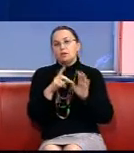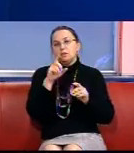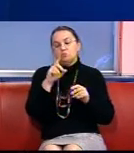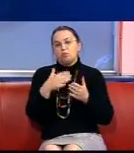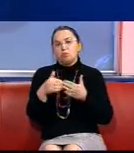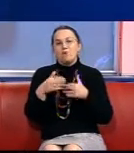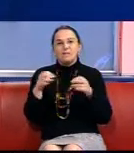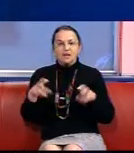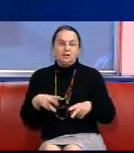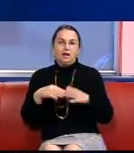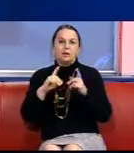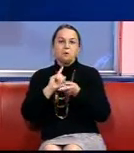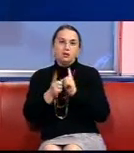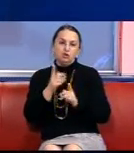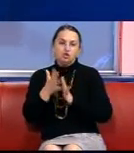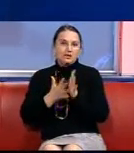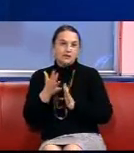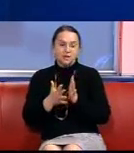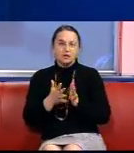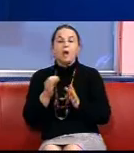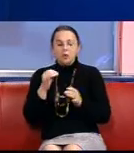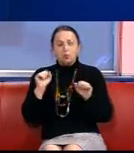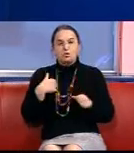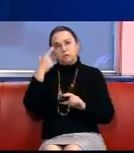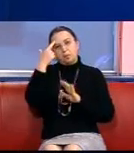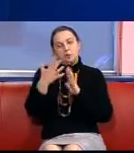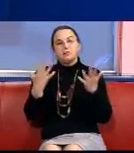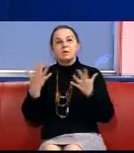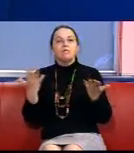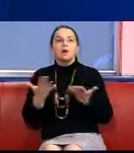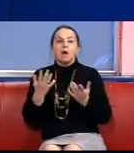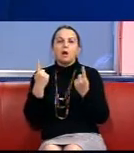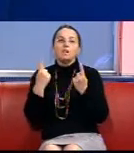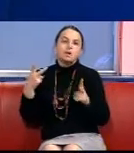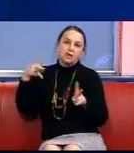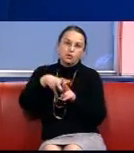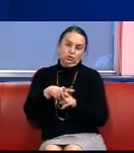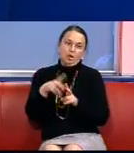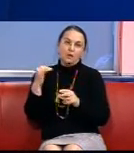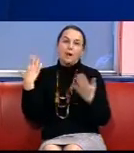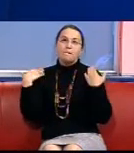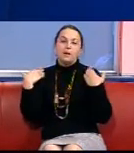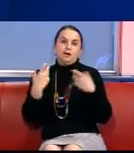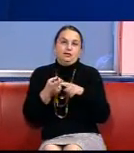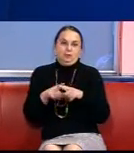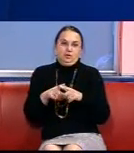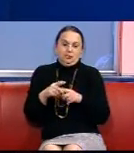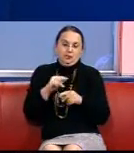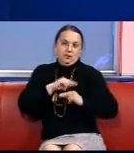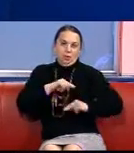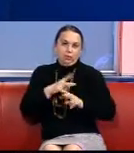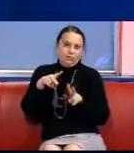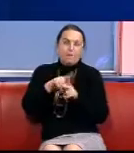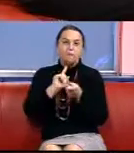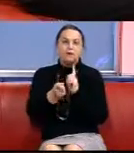переводчиків жестового язика Тобто ми можемо себе представити, яка колосальна нагрузка Ложиться на плечі цих переводчиків І